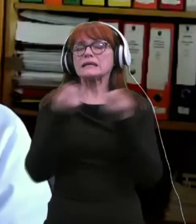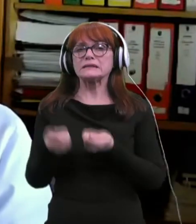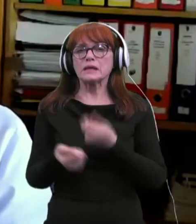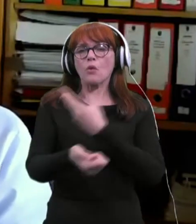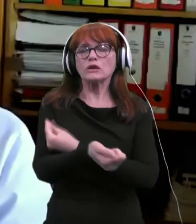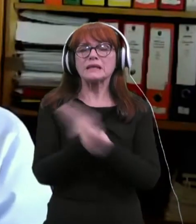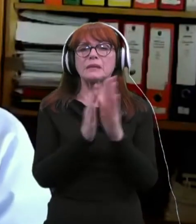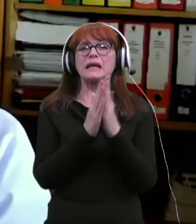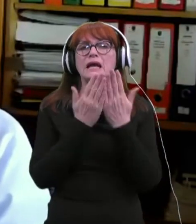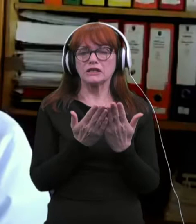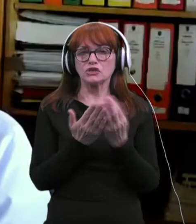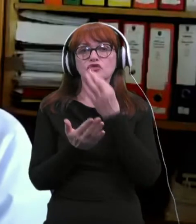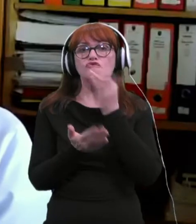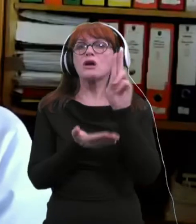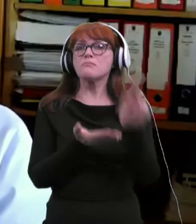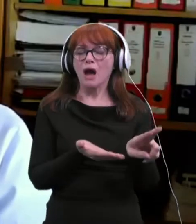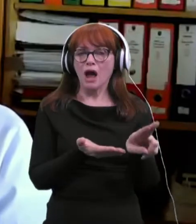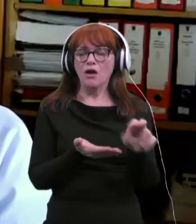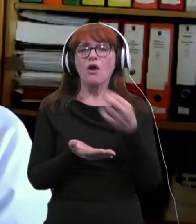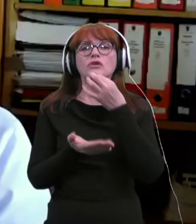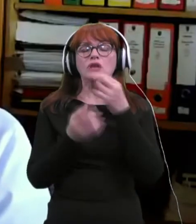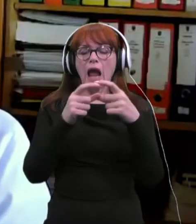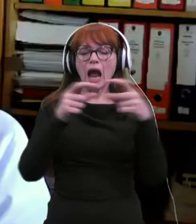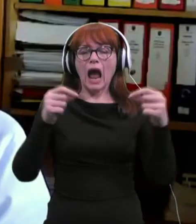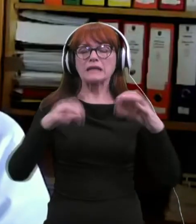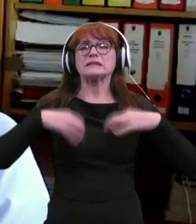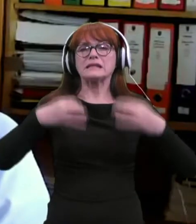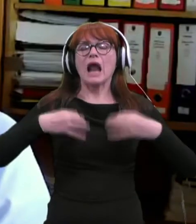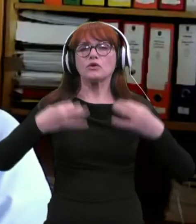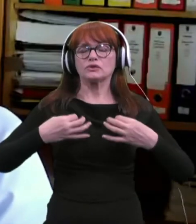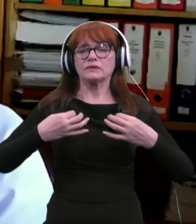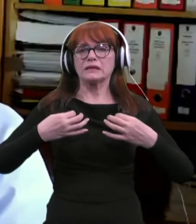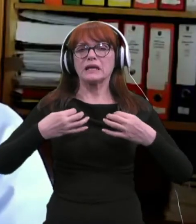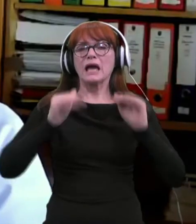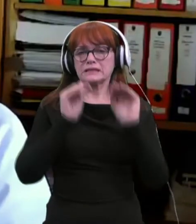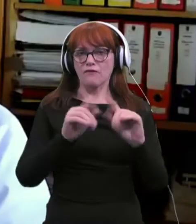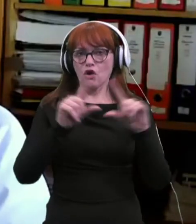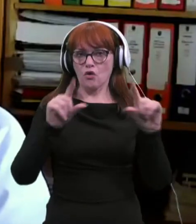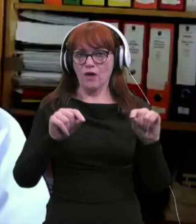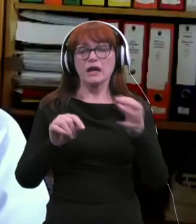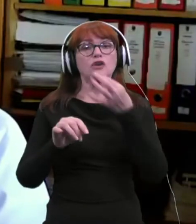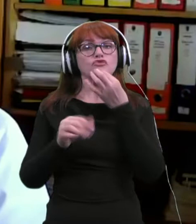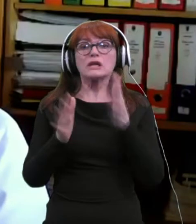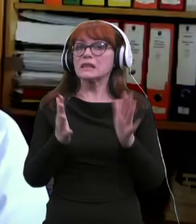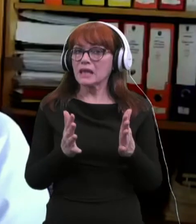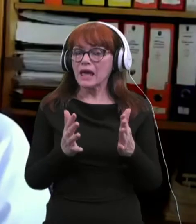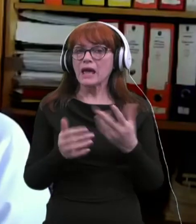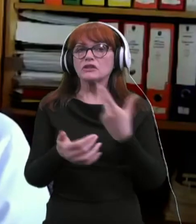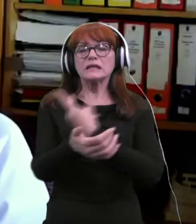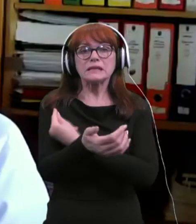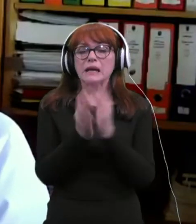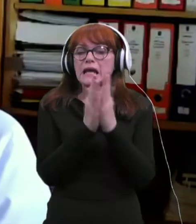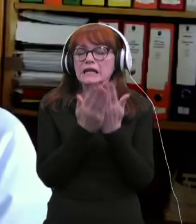cepilno knjižico, če jo imajo, in kartico zdravstvenega zavarovanja. V nasprotnem primeru, če cepilne